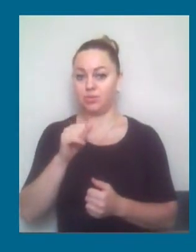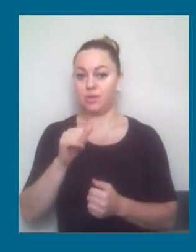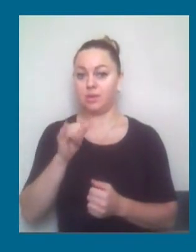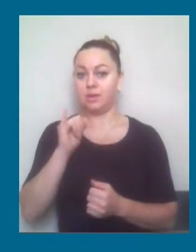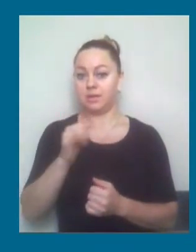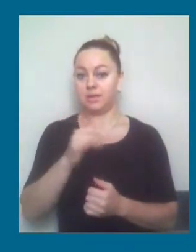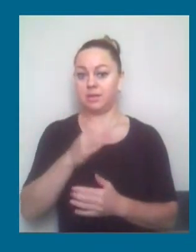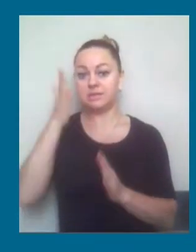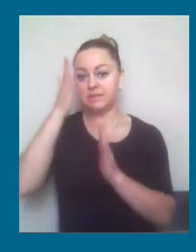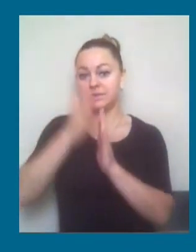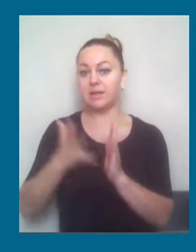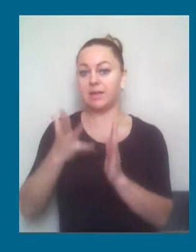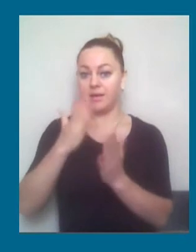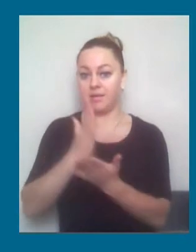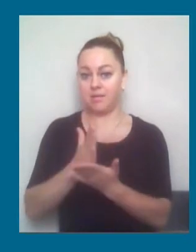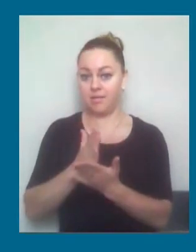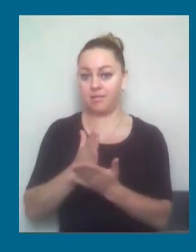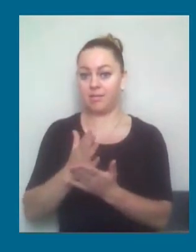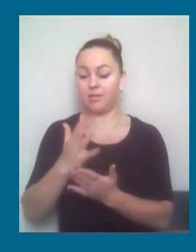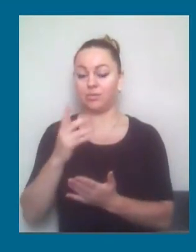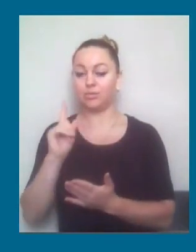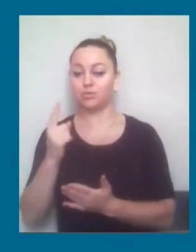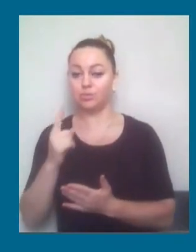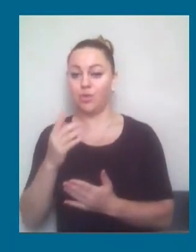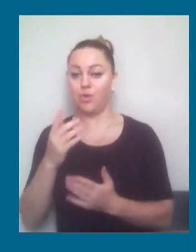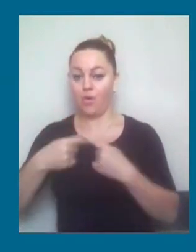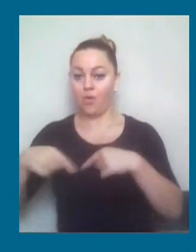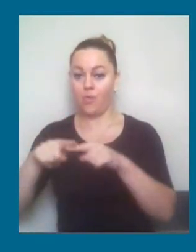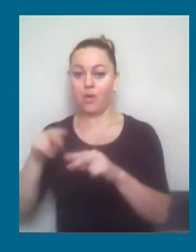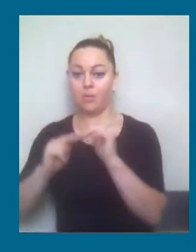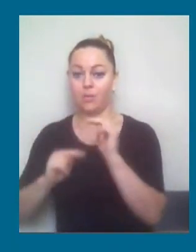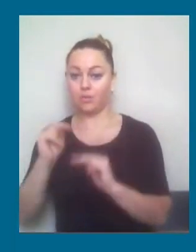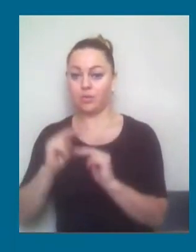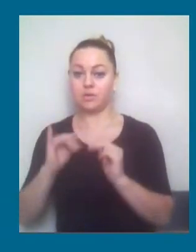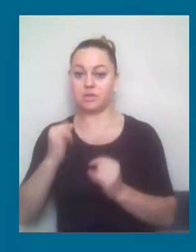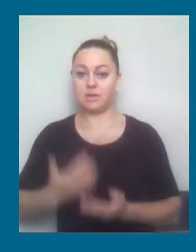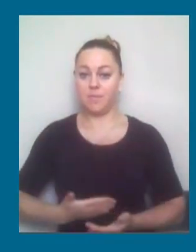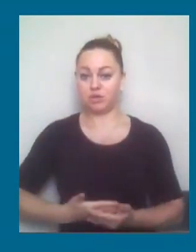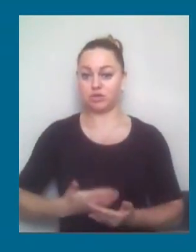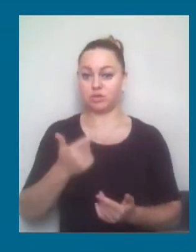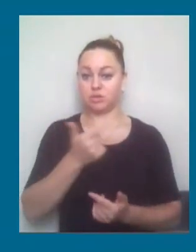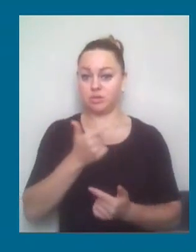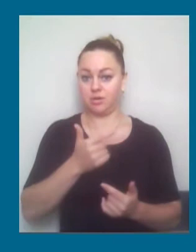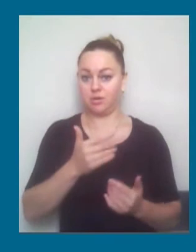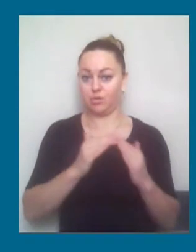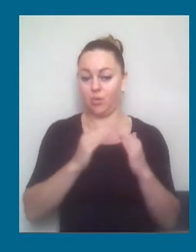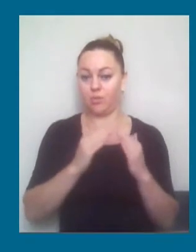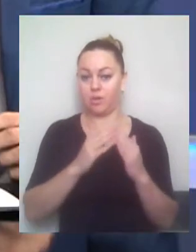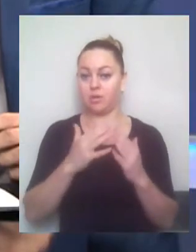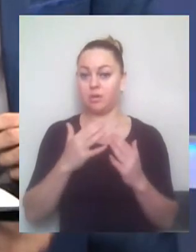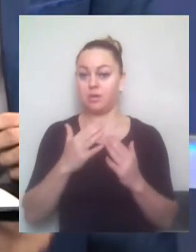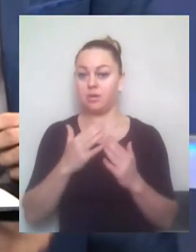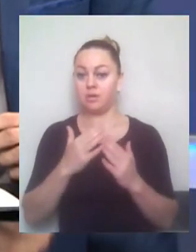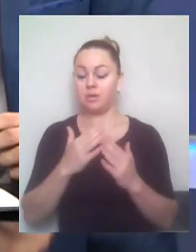яка є. Тому що як і компанія забудовника, так і мешканці будинку стверджують про нехідність укріплення цієї стіни.